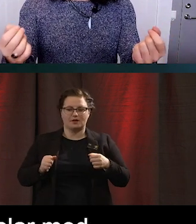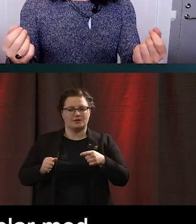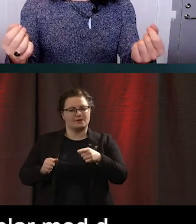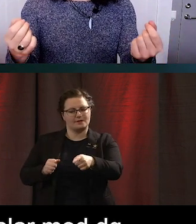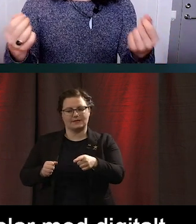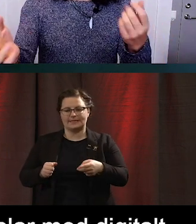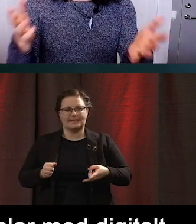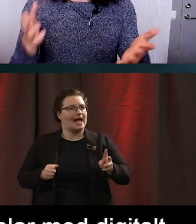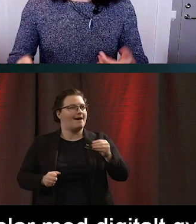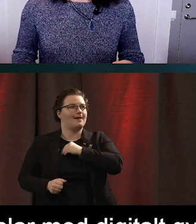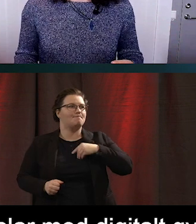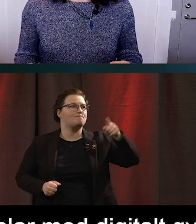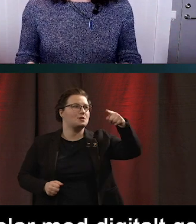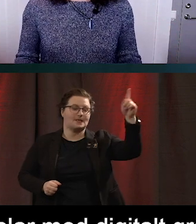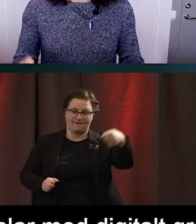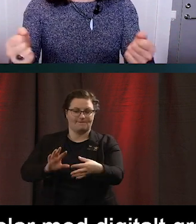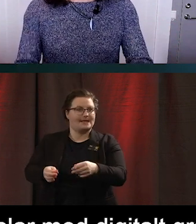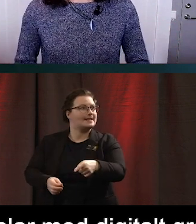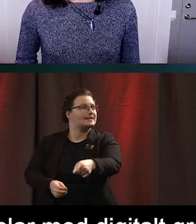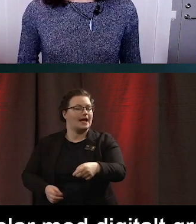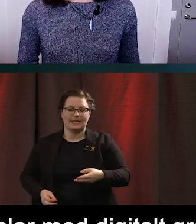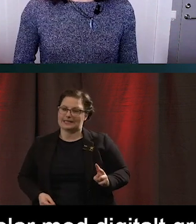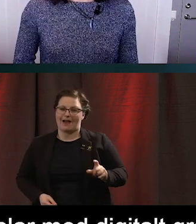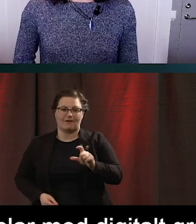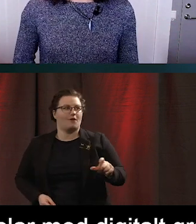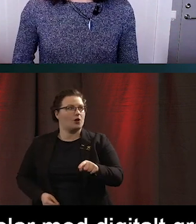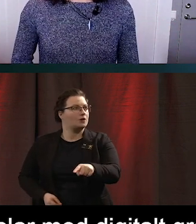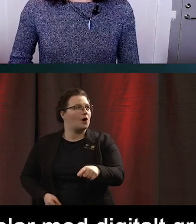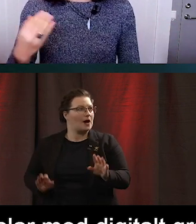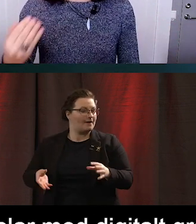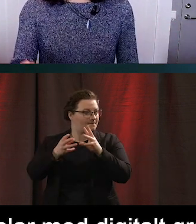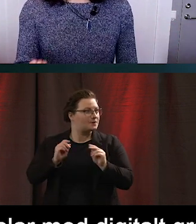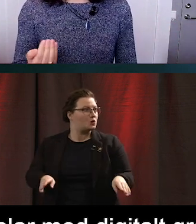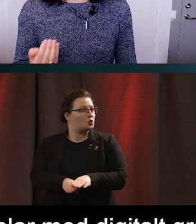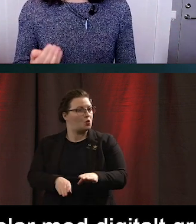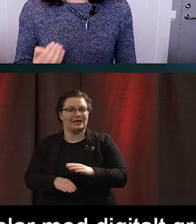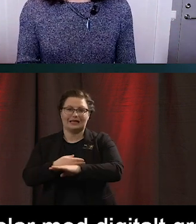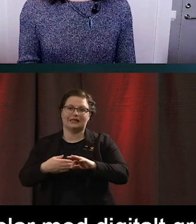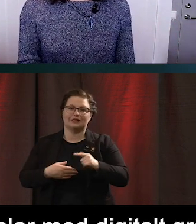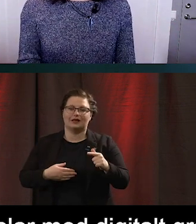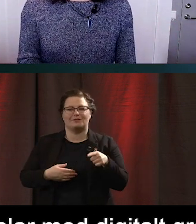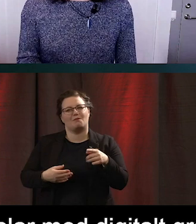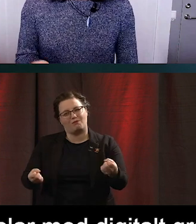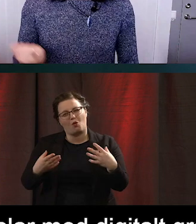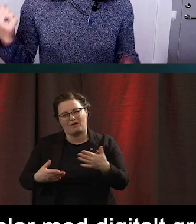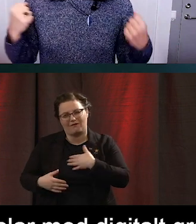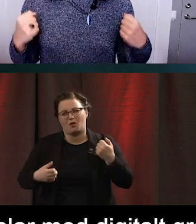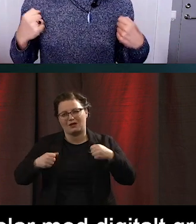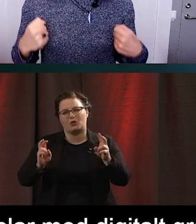det företag eller den enhet som vill att vi ska använda ett dåligt gränssnitt. Och det påverkar vår prestation att känna så.